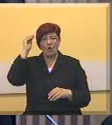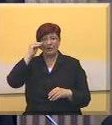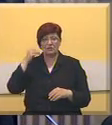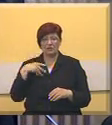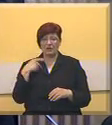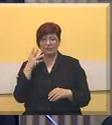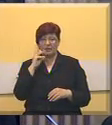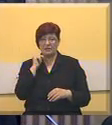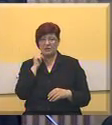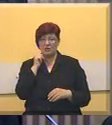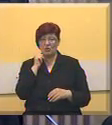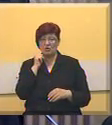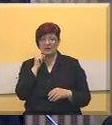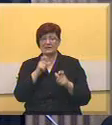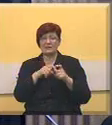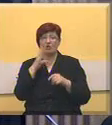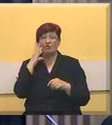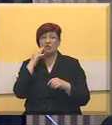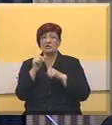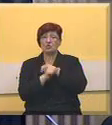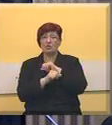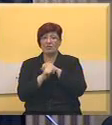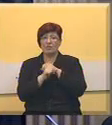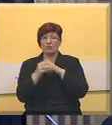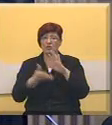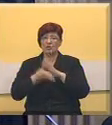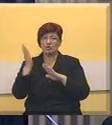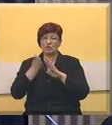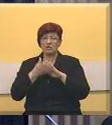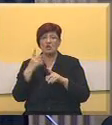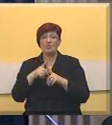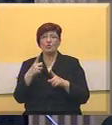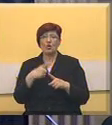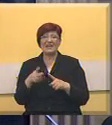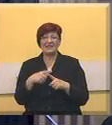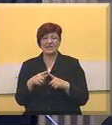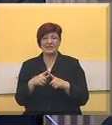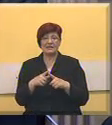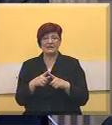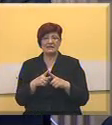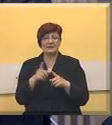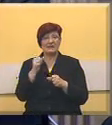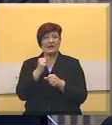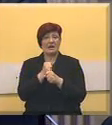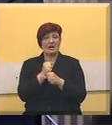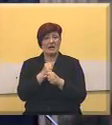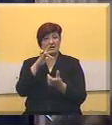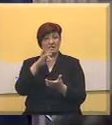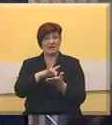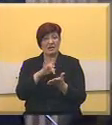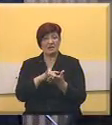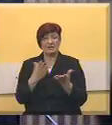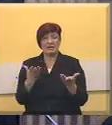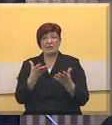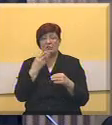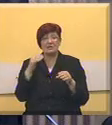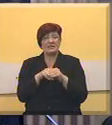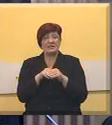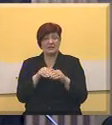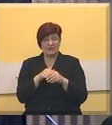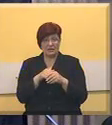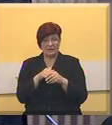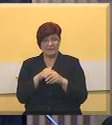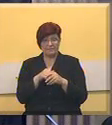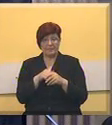ljudi sa novostokog univerziteta zbog nedostatka kompetitivnih radnih mesta, što bi barem u jednom